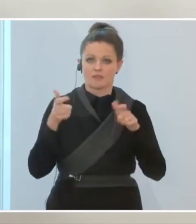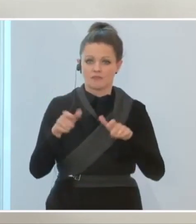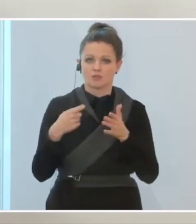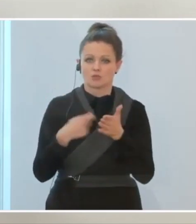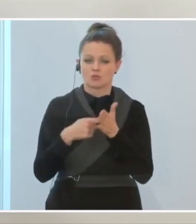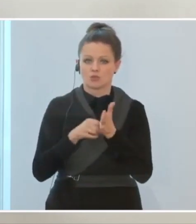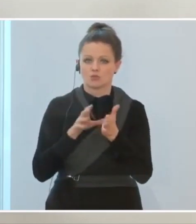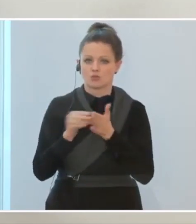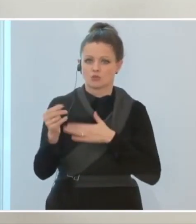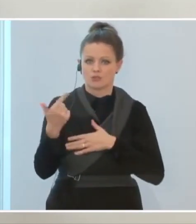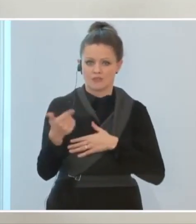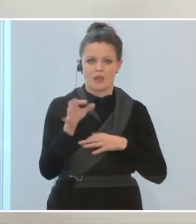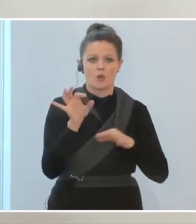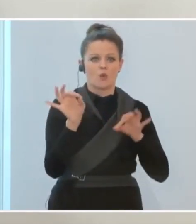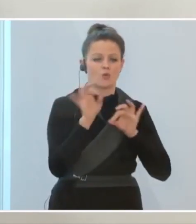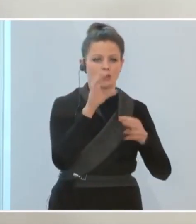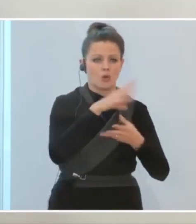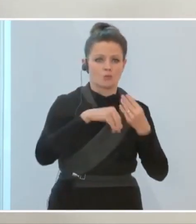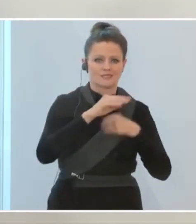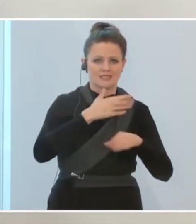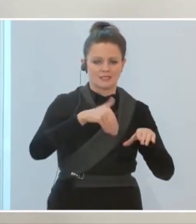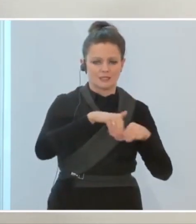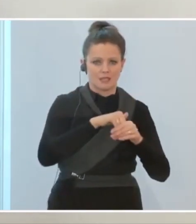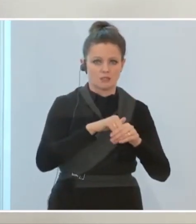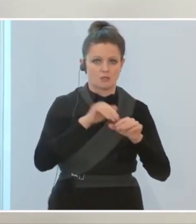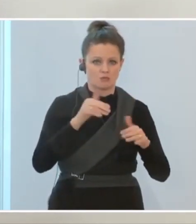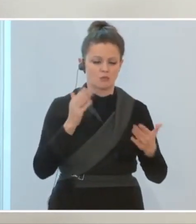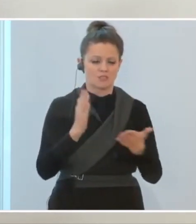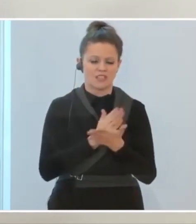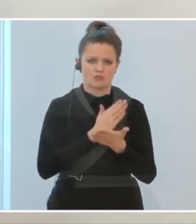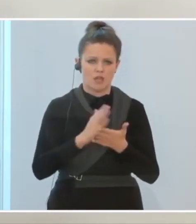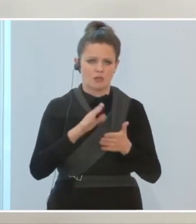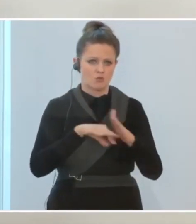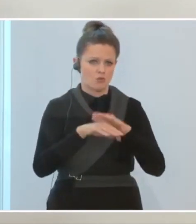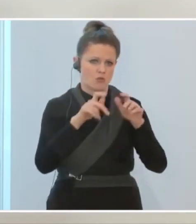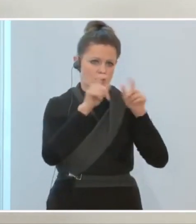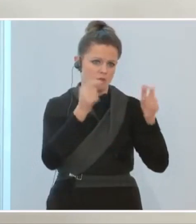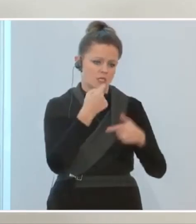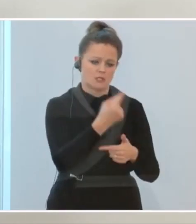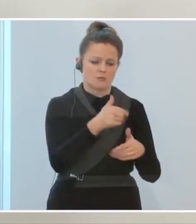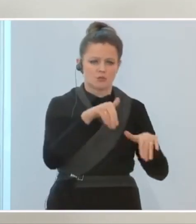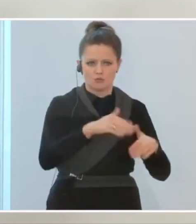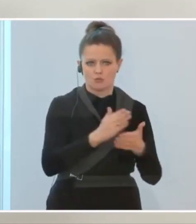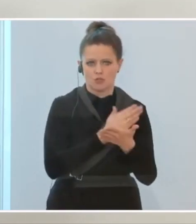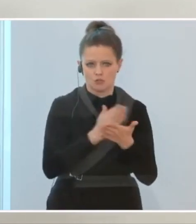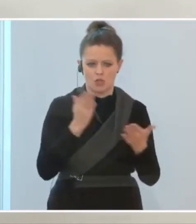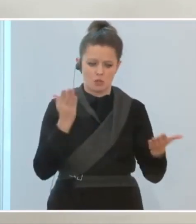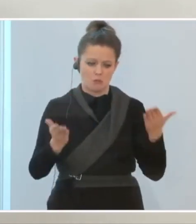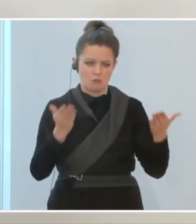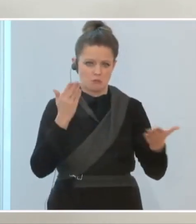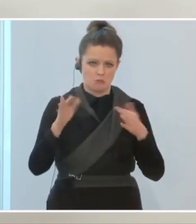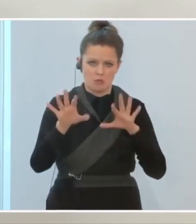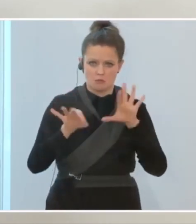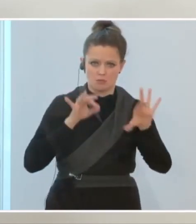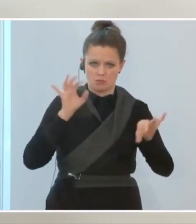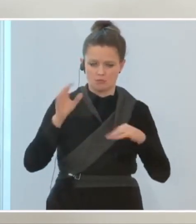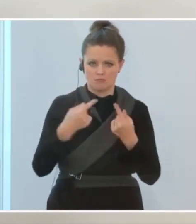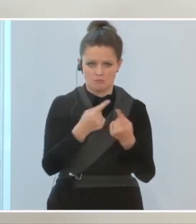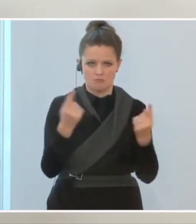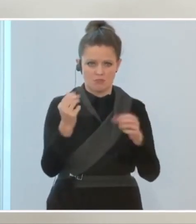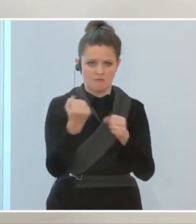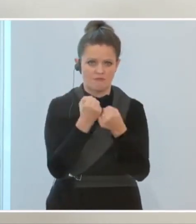Und die Abwägung muss ja das Unternehmen selber treffen. Und diese Freiheit